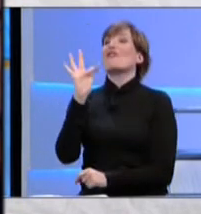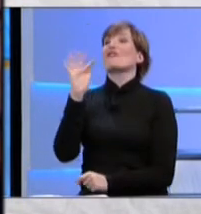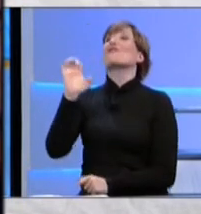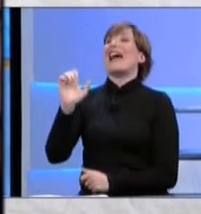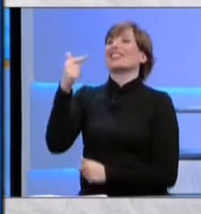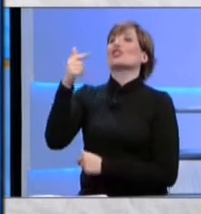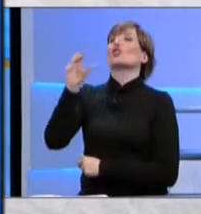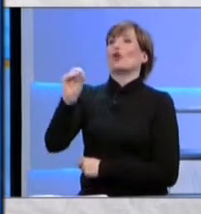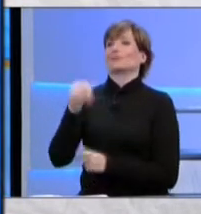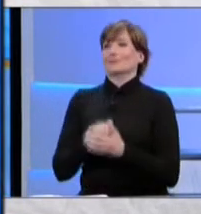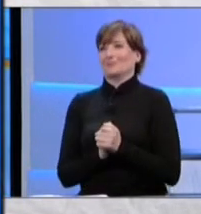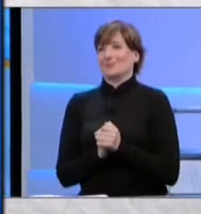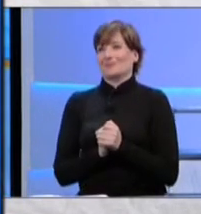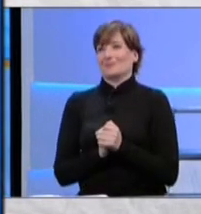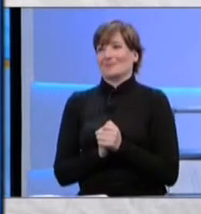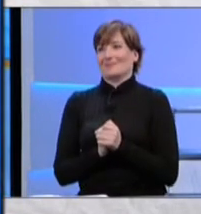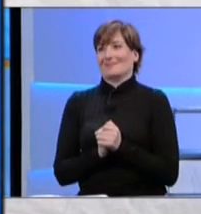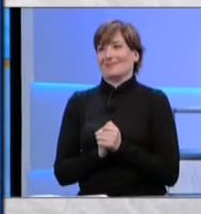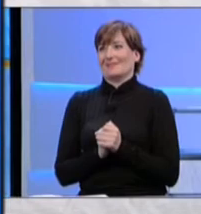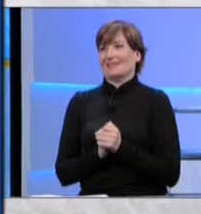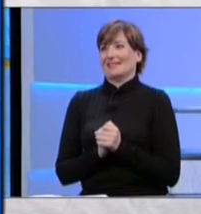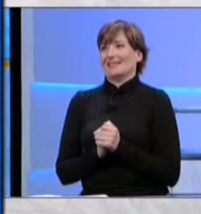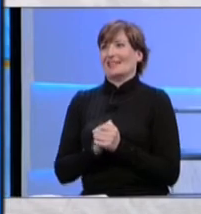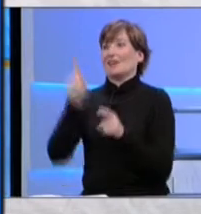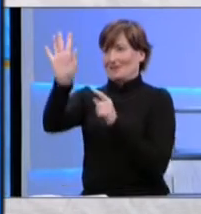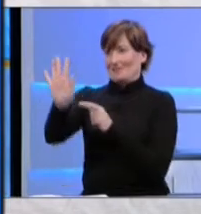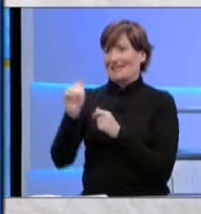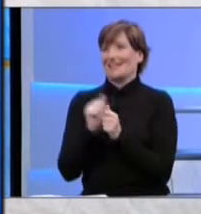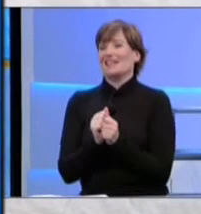amore,